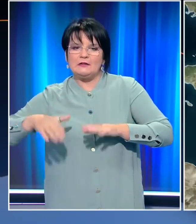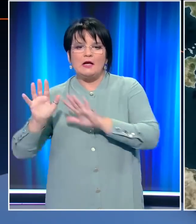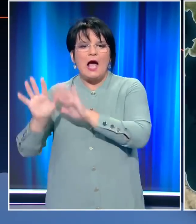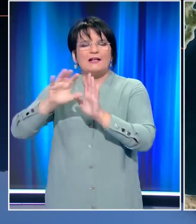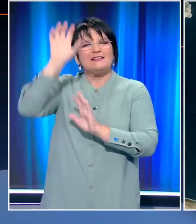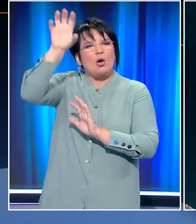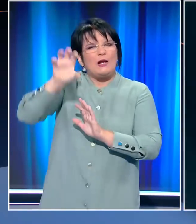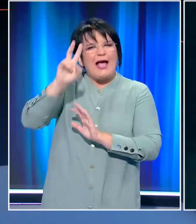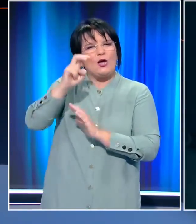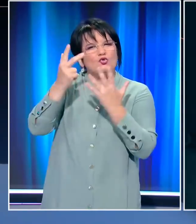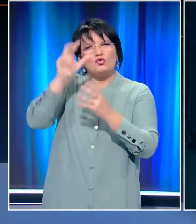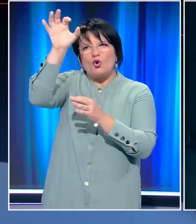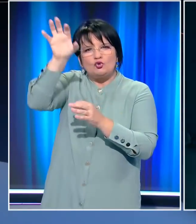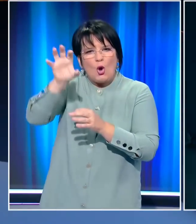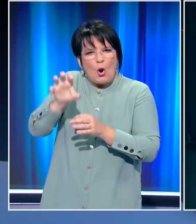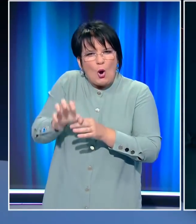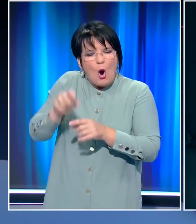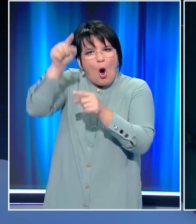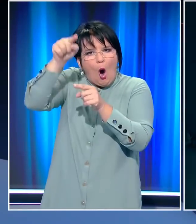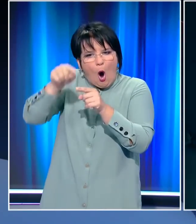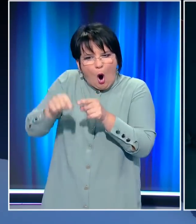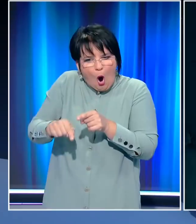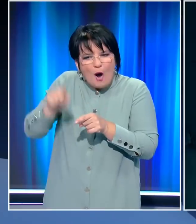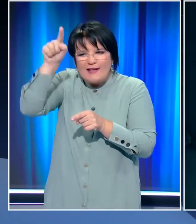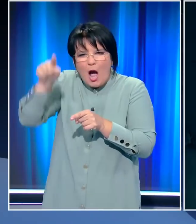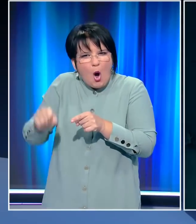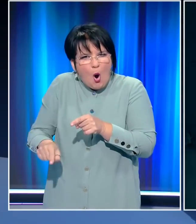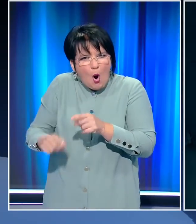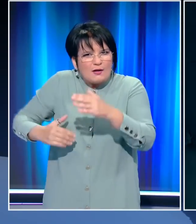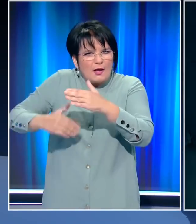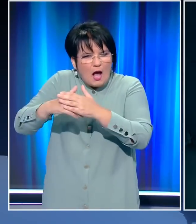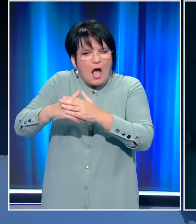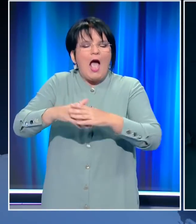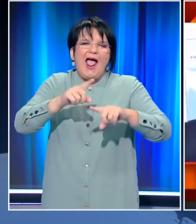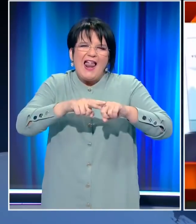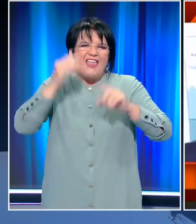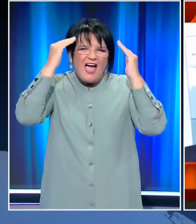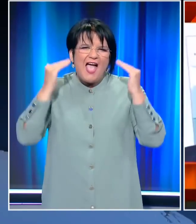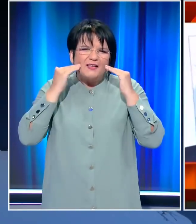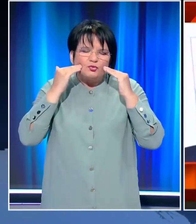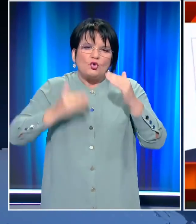Μεσημβρινού, εκεί όπου έχουν οριοθετήσει αποκλειστική οικονομική ζώνη η Ελλάδα με την Αίγυπτο.